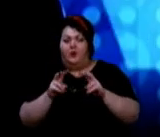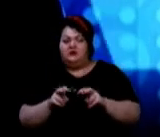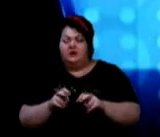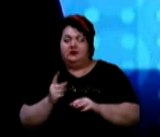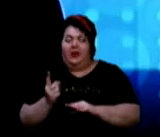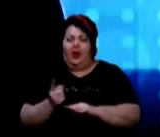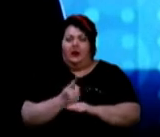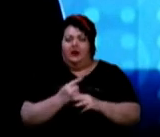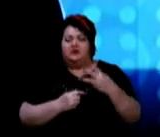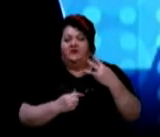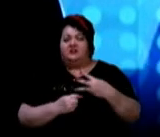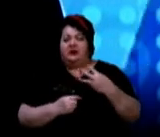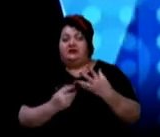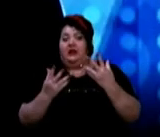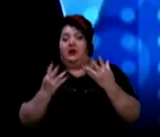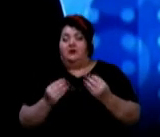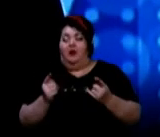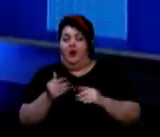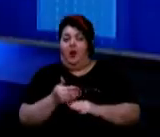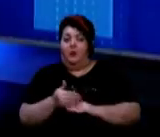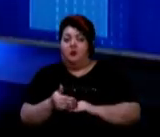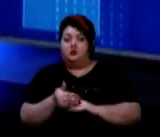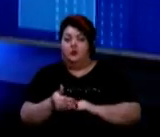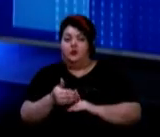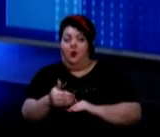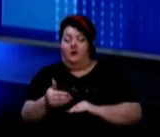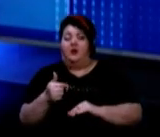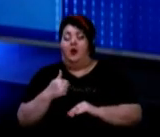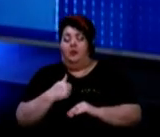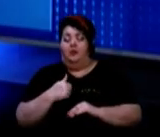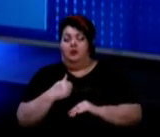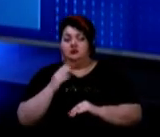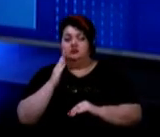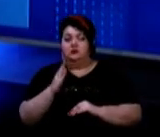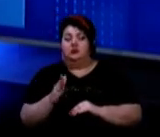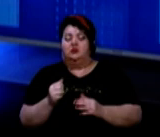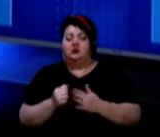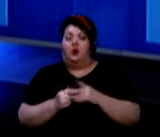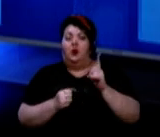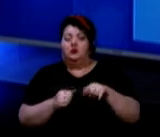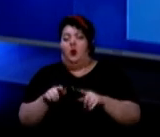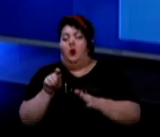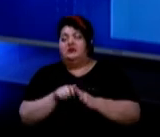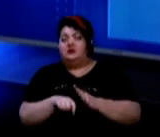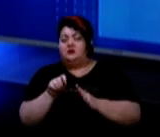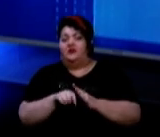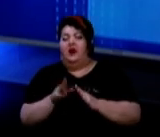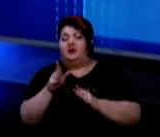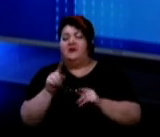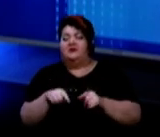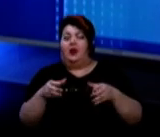раз в 30 днів. Але трошки поступово, ну, ми дойдемо до того, тестування в цих